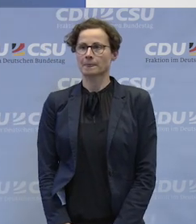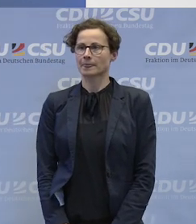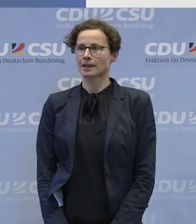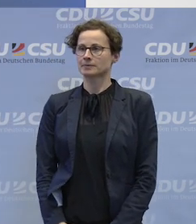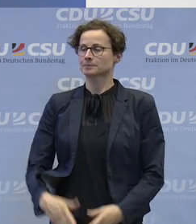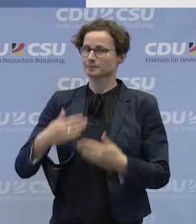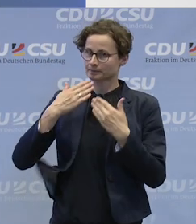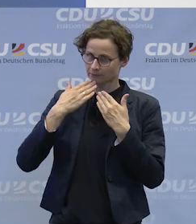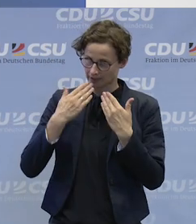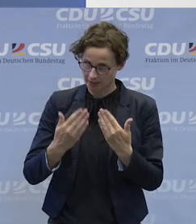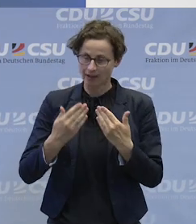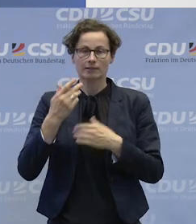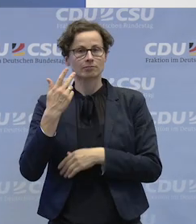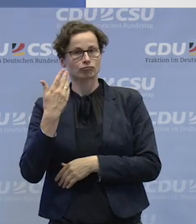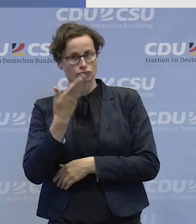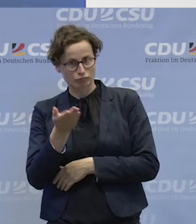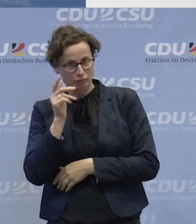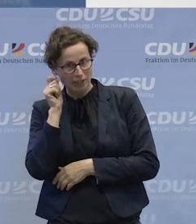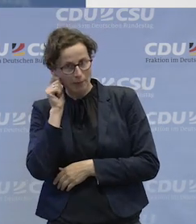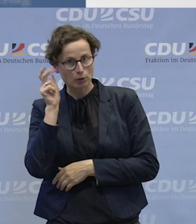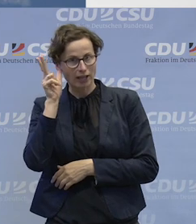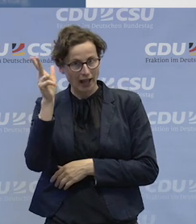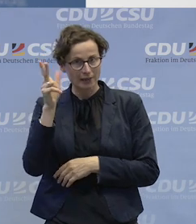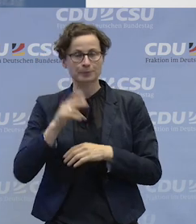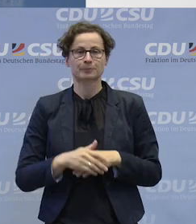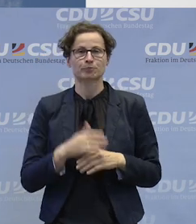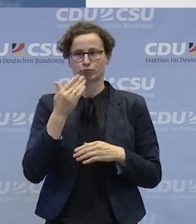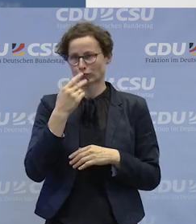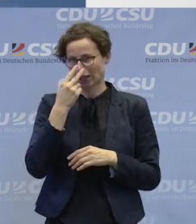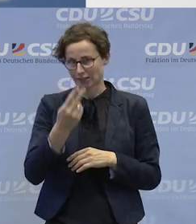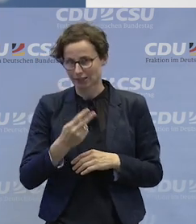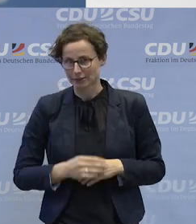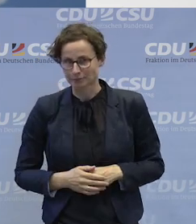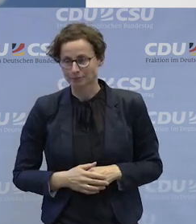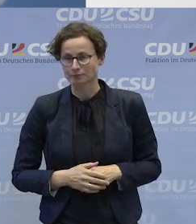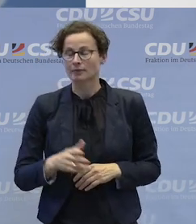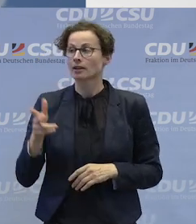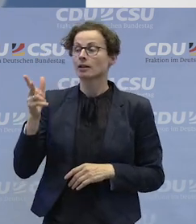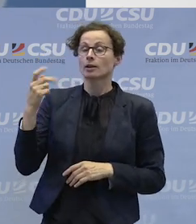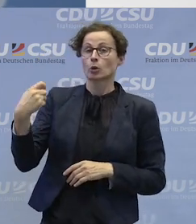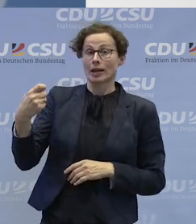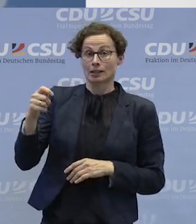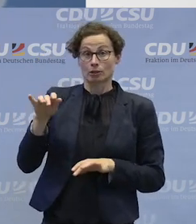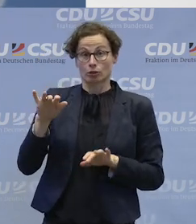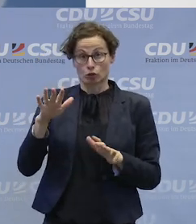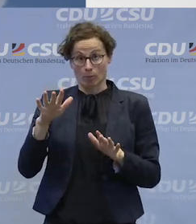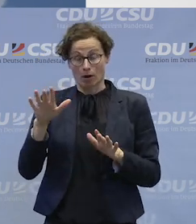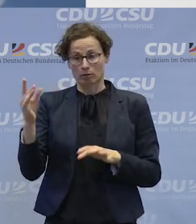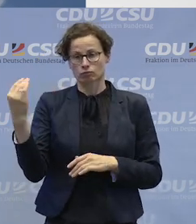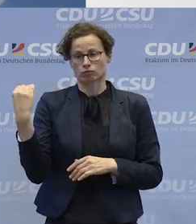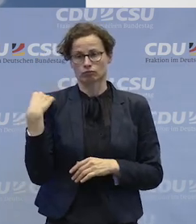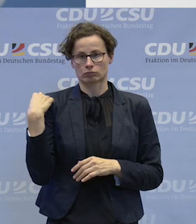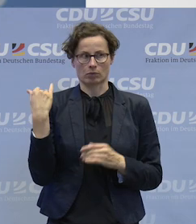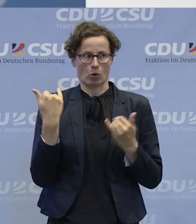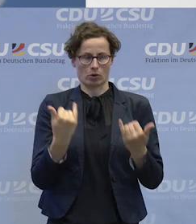Vielen Dank, liebe Damen, sehr geehrte Herren, liebe Gäste. Der Kollege Schummer meinte am Anfang, wir machen jetzt ganz große